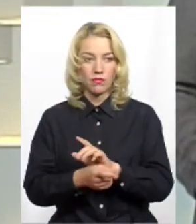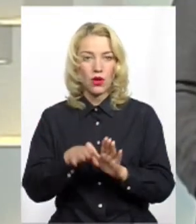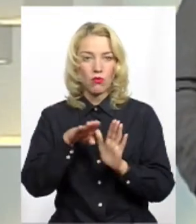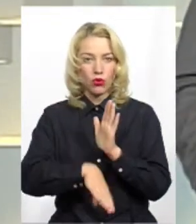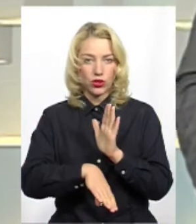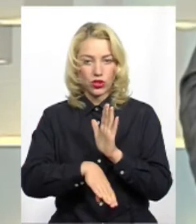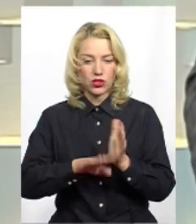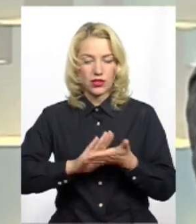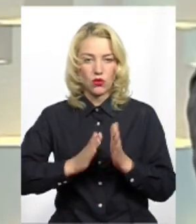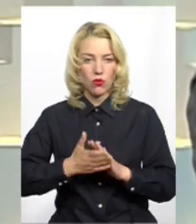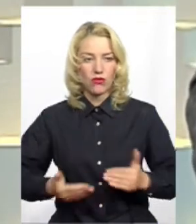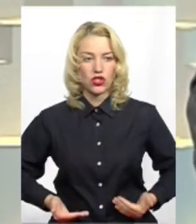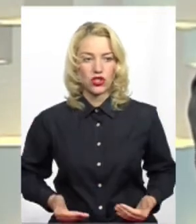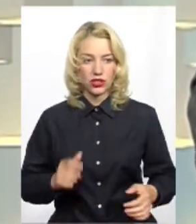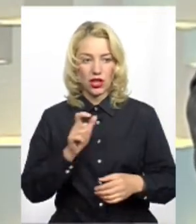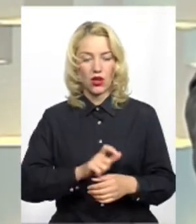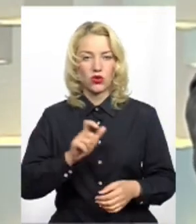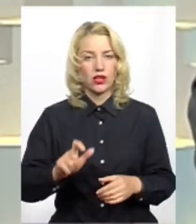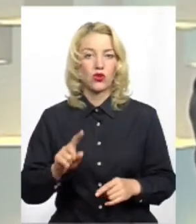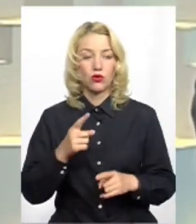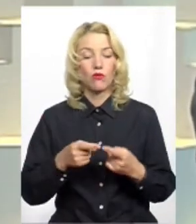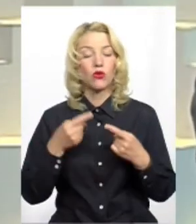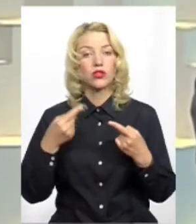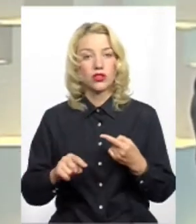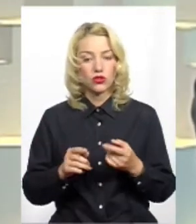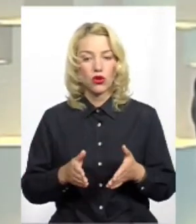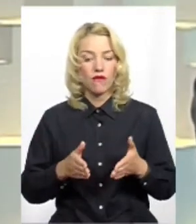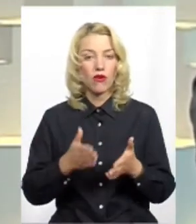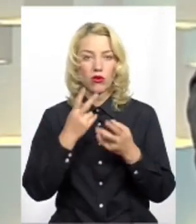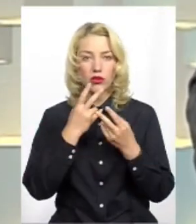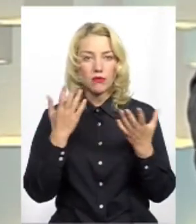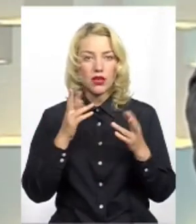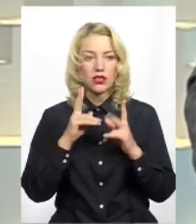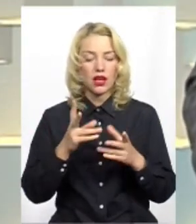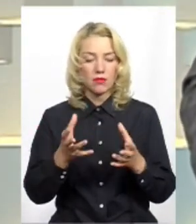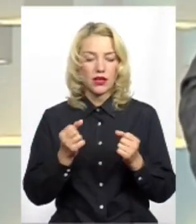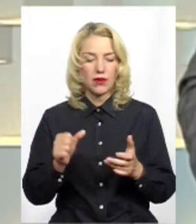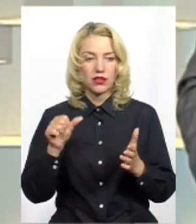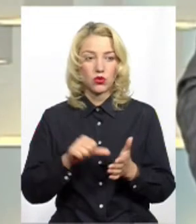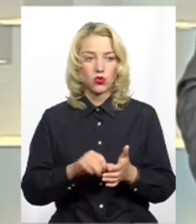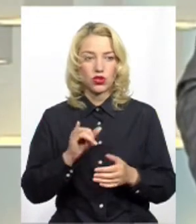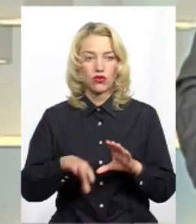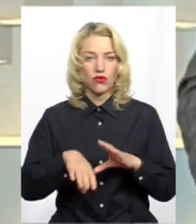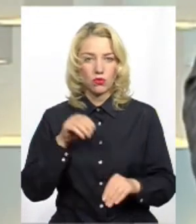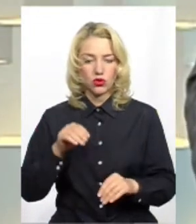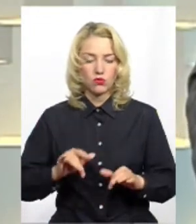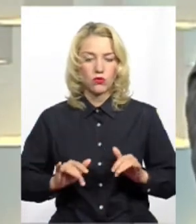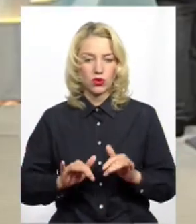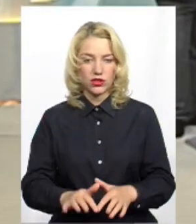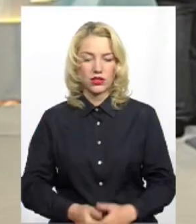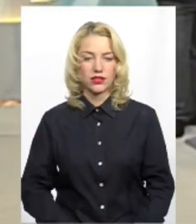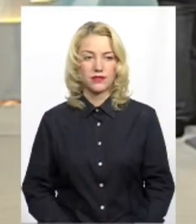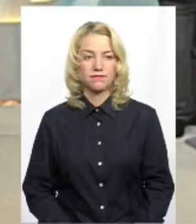погіршилися умови життя людей, тому іншого виходу не бачить, як прийняти участь і прийняти участь в виборчому процесі.